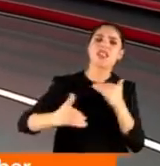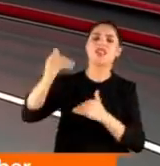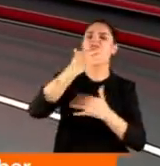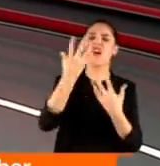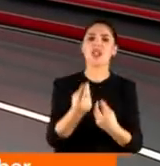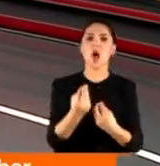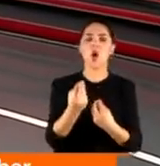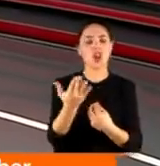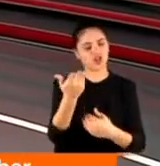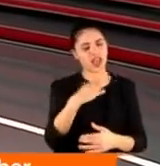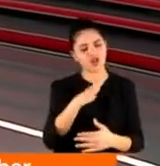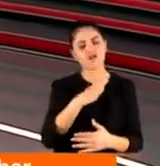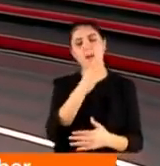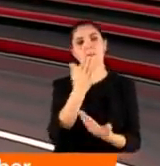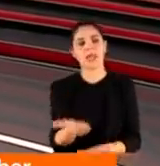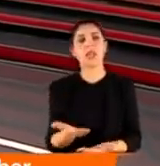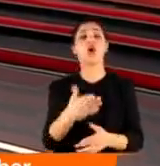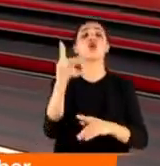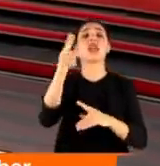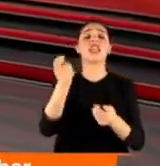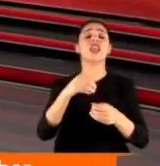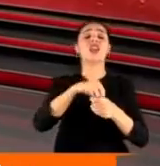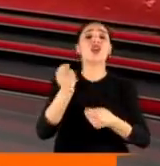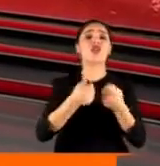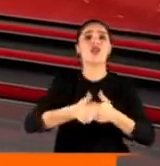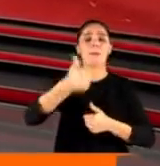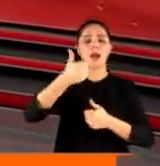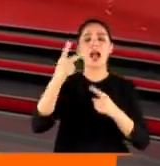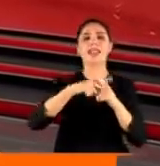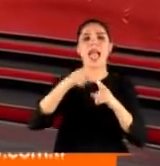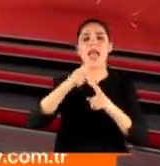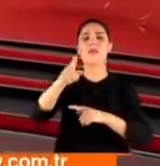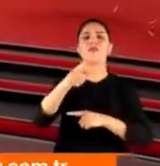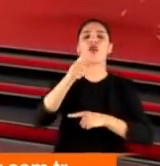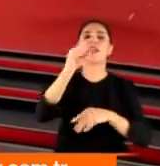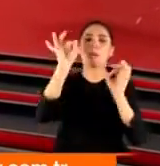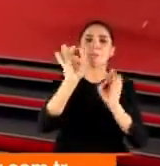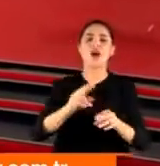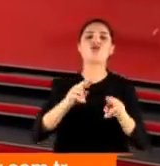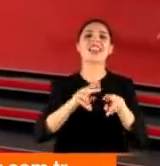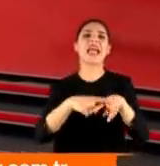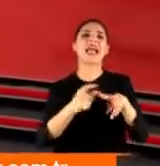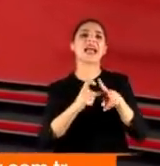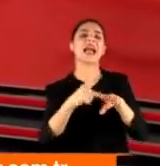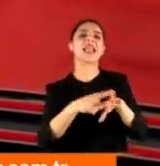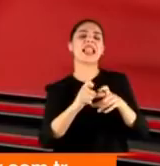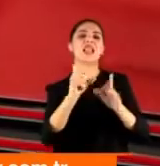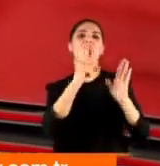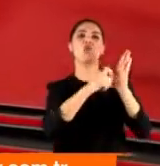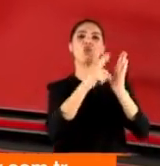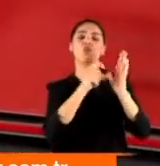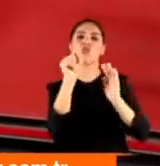gelecek, dahası da gelecek biliyoruz. İçişleri Bakanlığı'nın ve emniyetin hayata geçirdiği bir uygulamadan bahsedelim. KADES uygulaması da